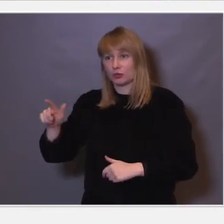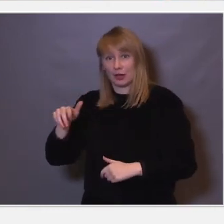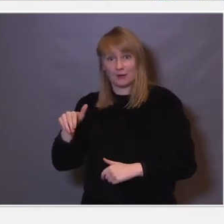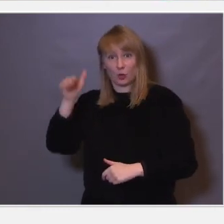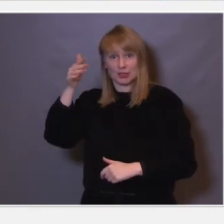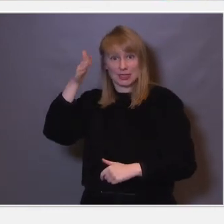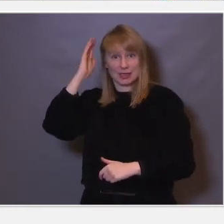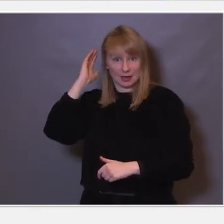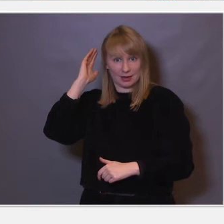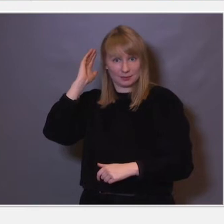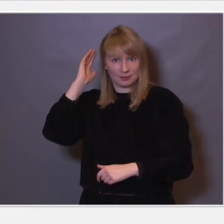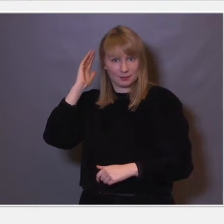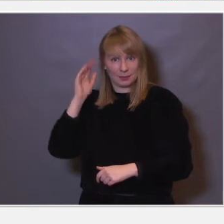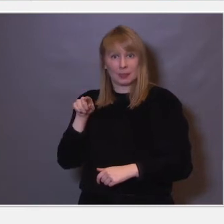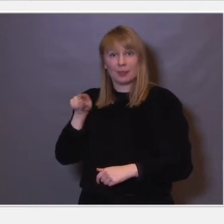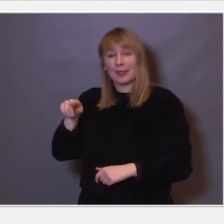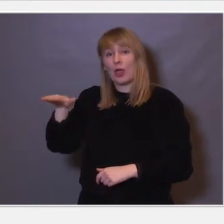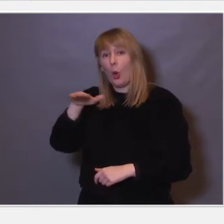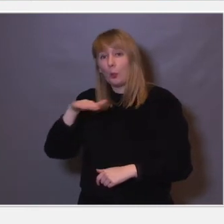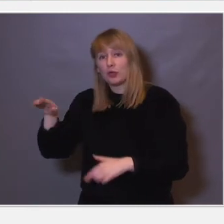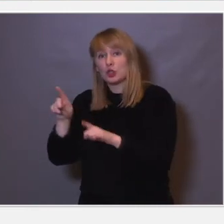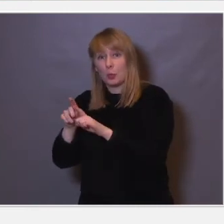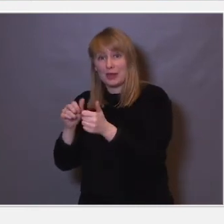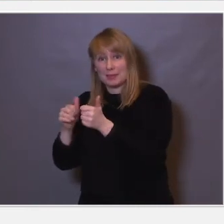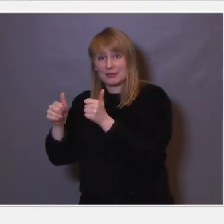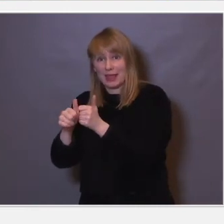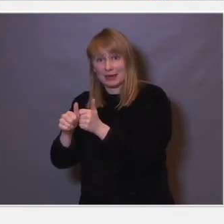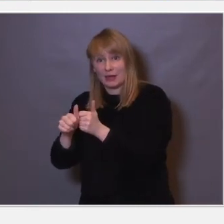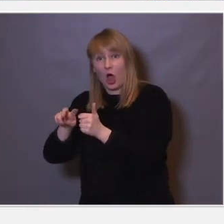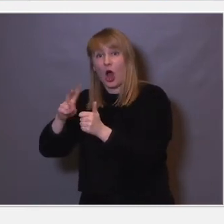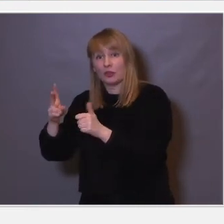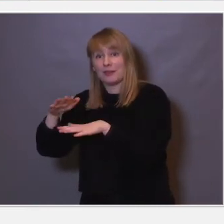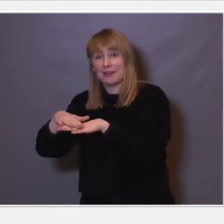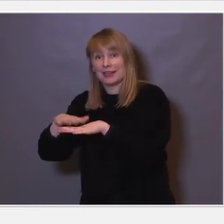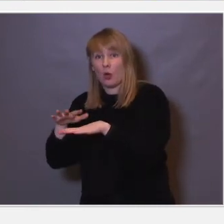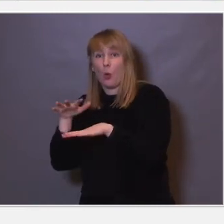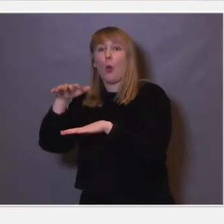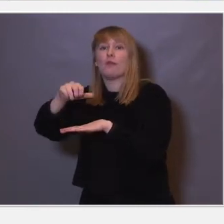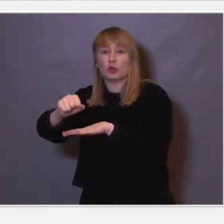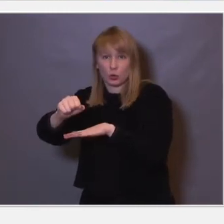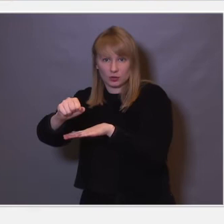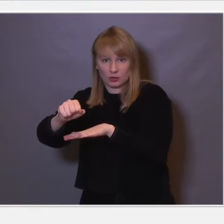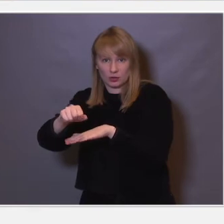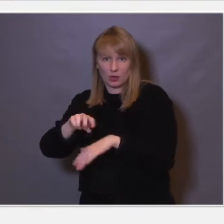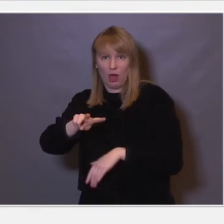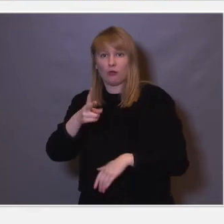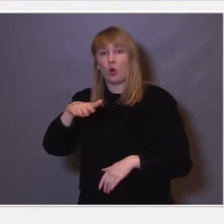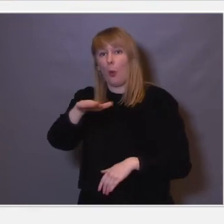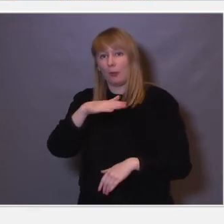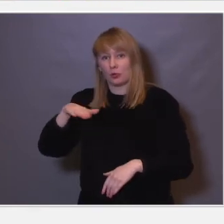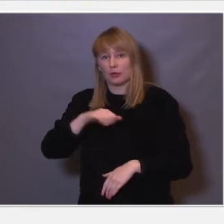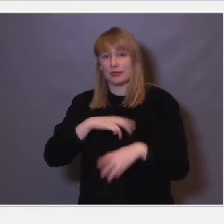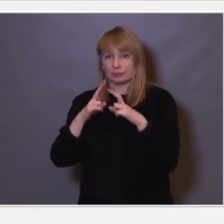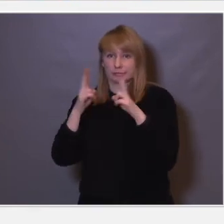så overtok det området som vanligvis representerte de andre fingrene. Det overtok det området hvor den fingeren som ikke var